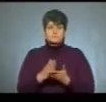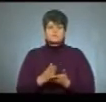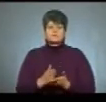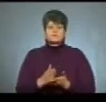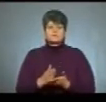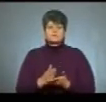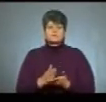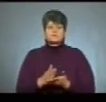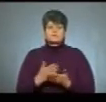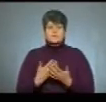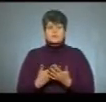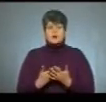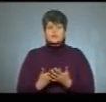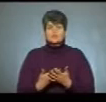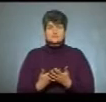мабуть,